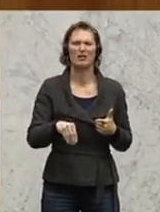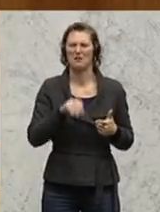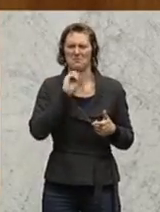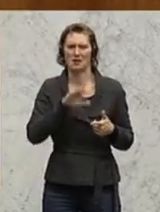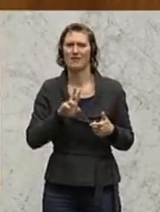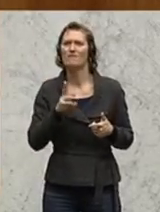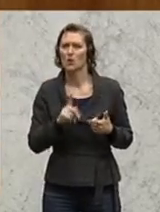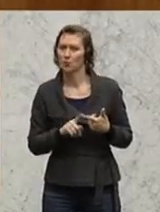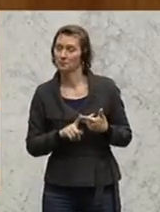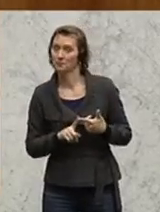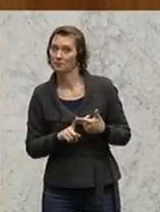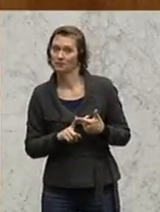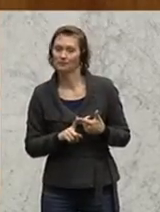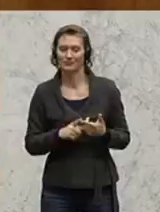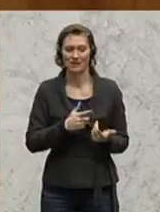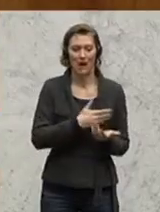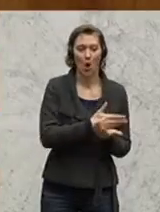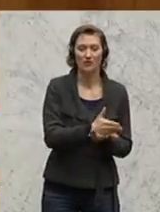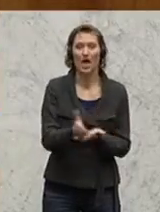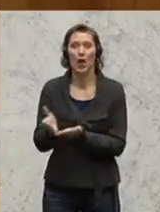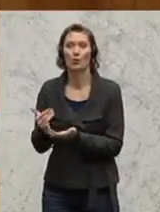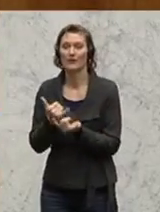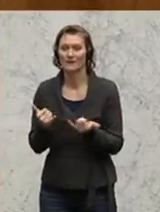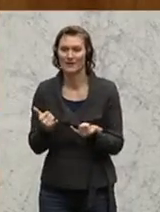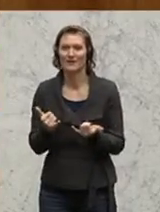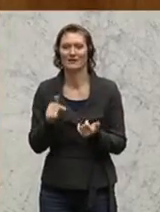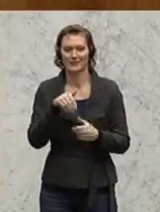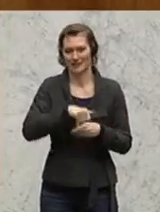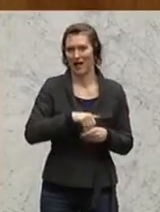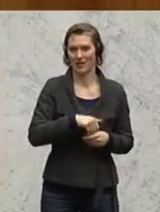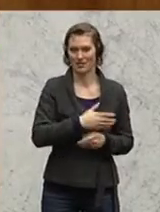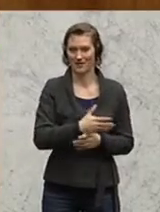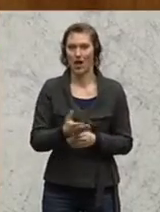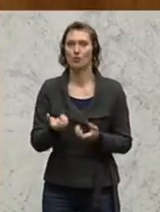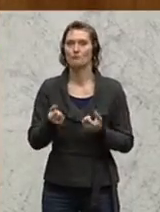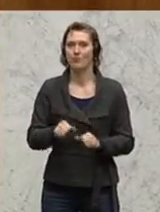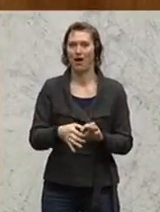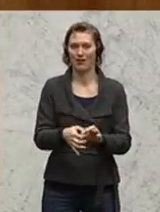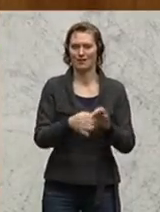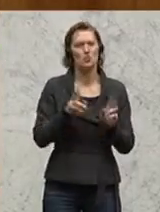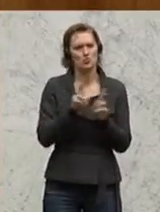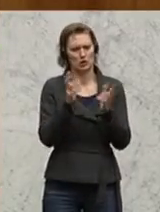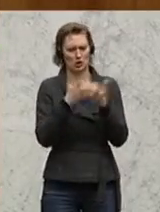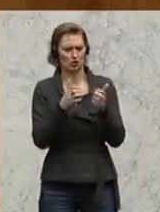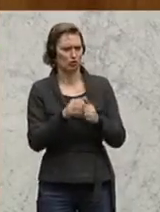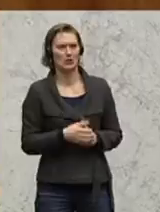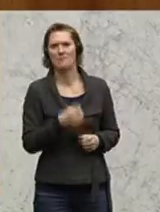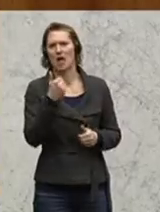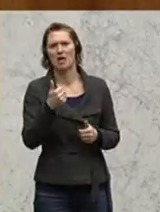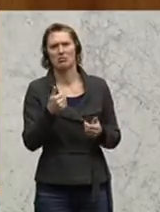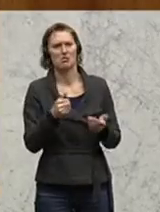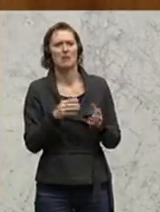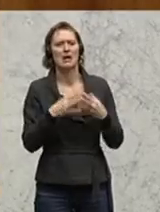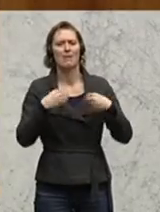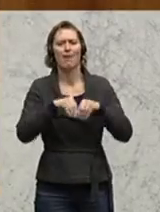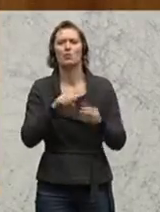wird, Verteilung bedeutet Macht. Dazu eine kurze Geschichte. Ein gemeinnütziger